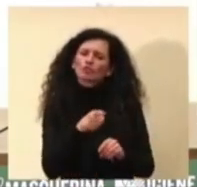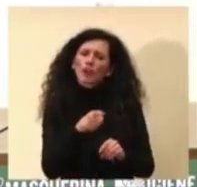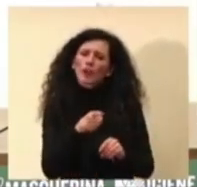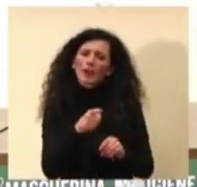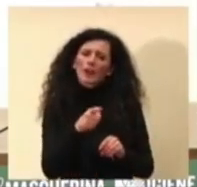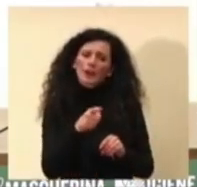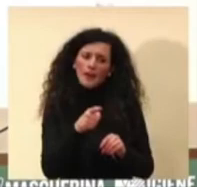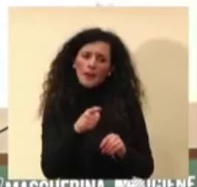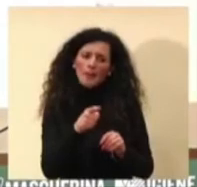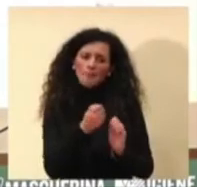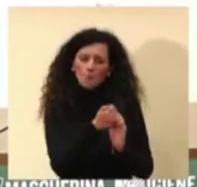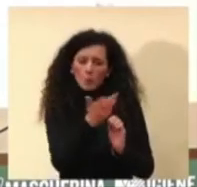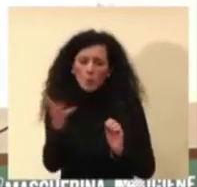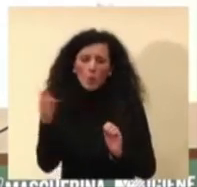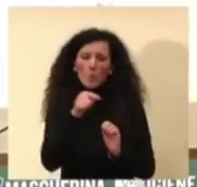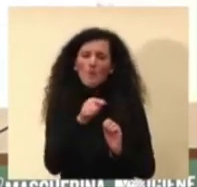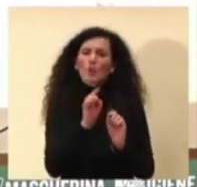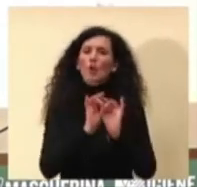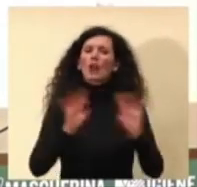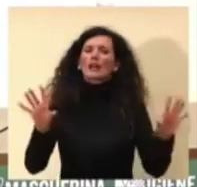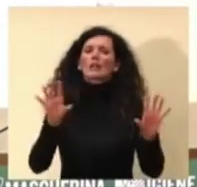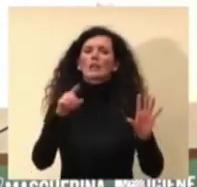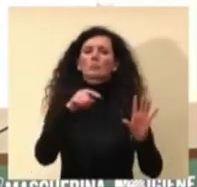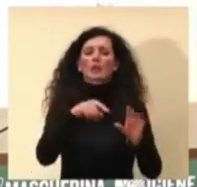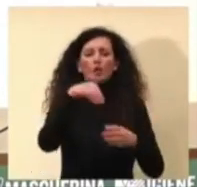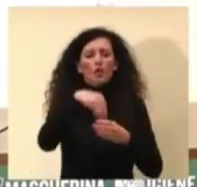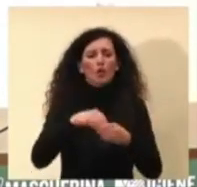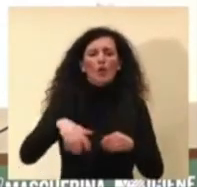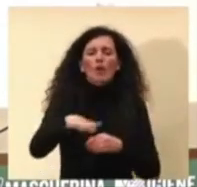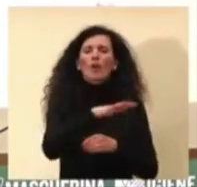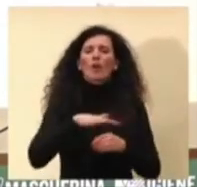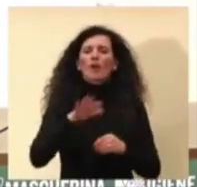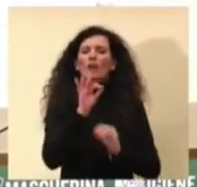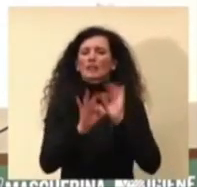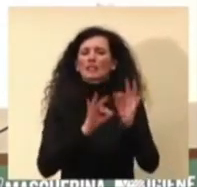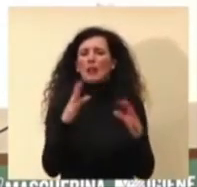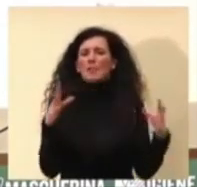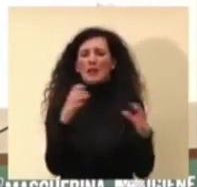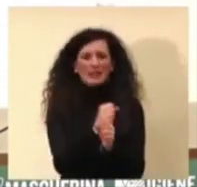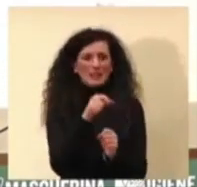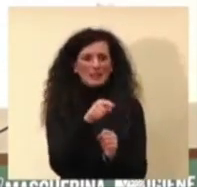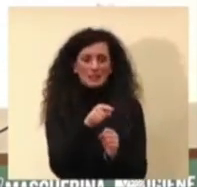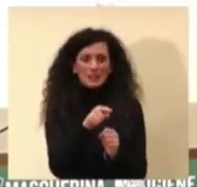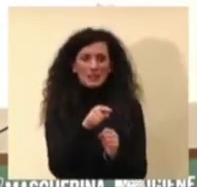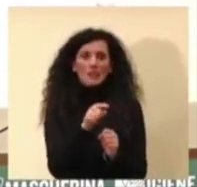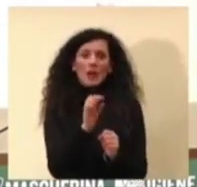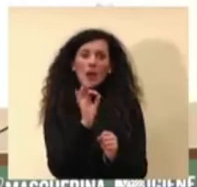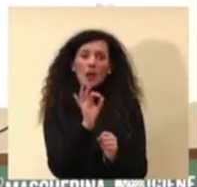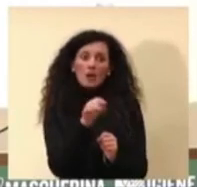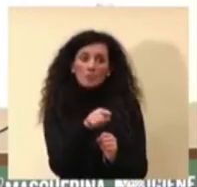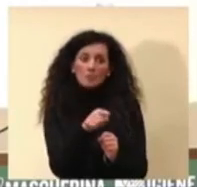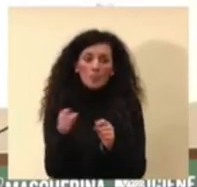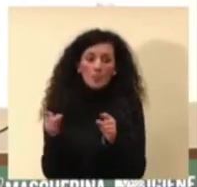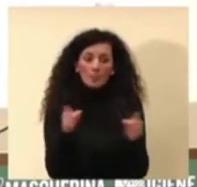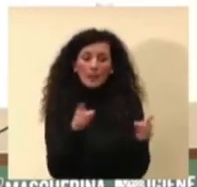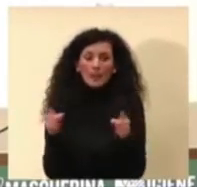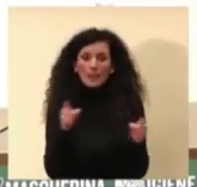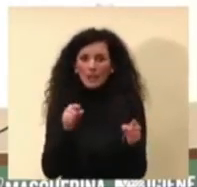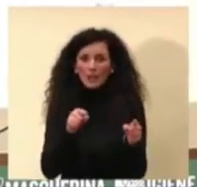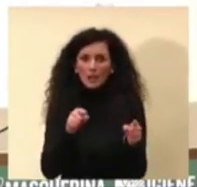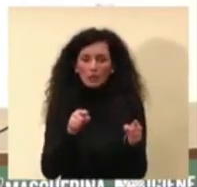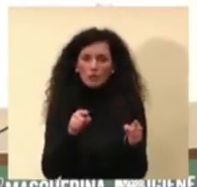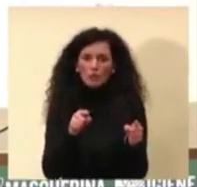posti letto liberi nelle rianimazioni si coniuga nel periodo che va dal